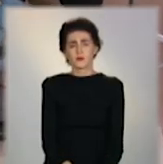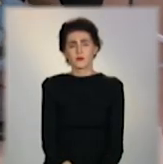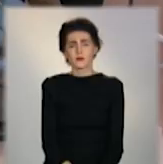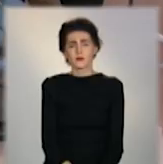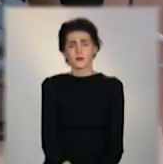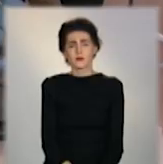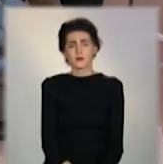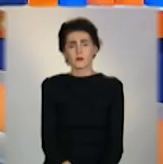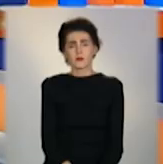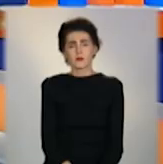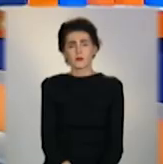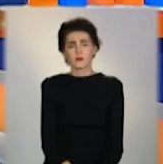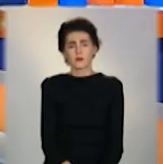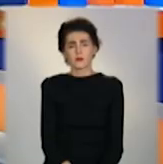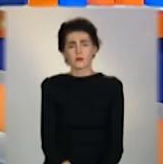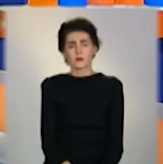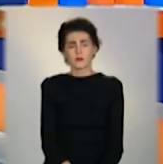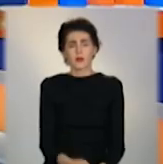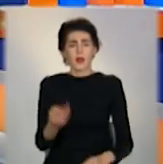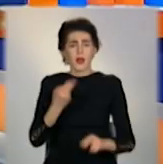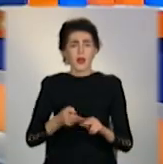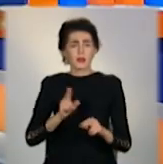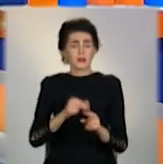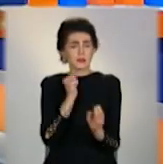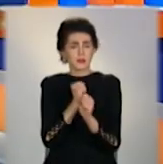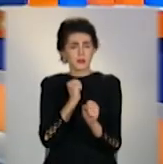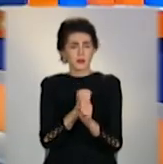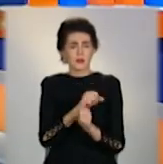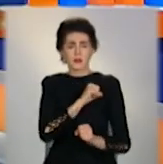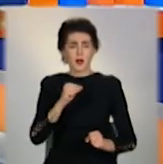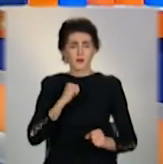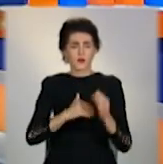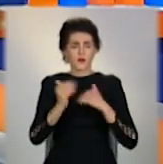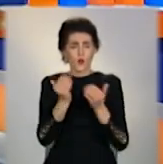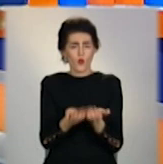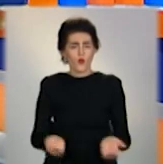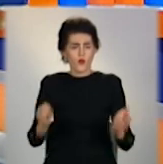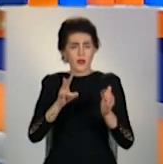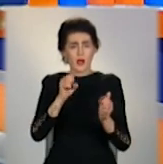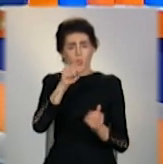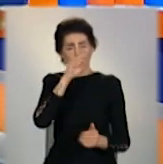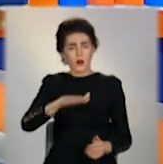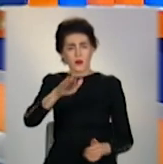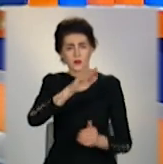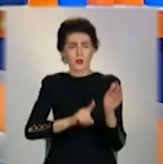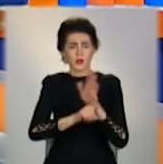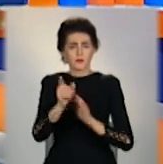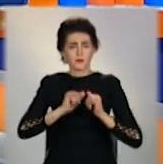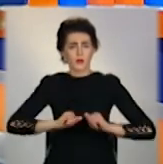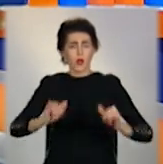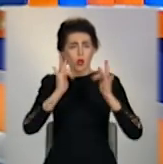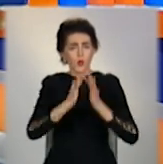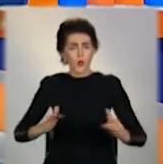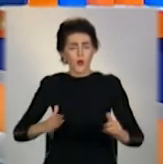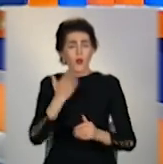«Донбас». Замість зрубленої вгорщику на Луганщині стають популярними ялинки,